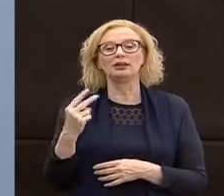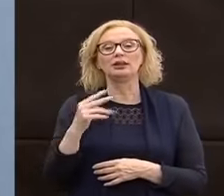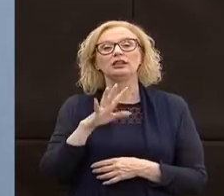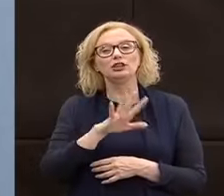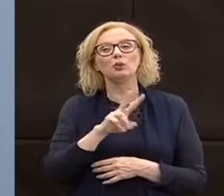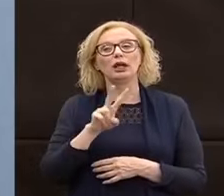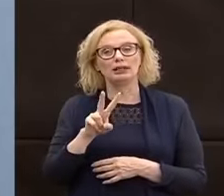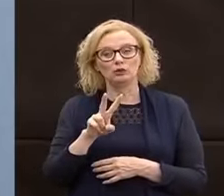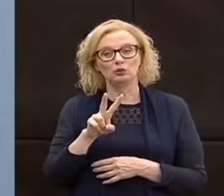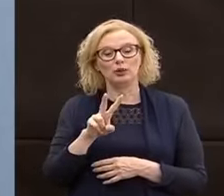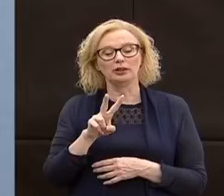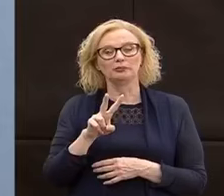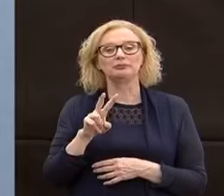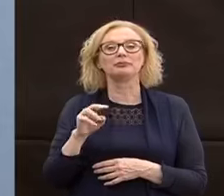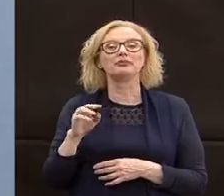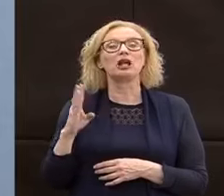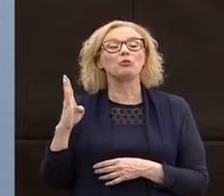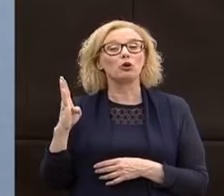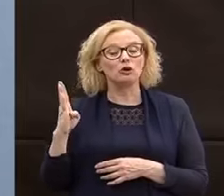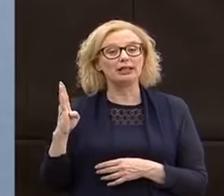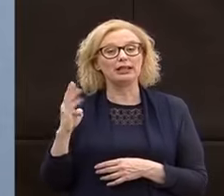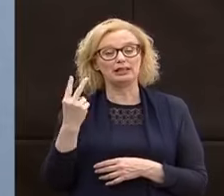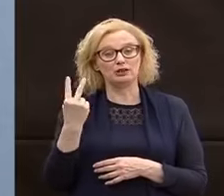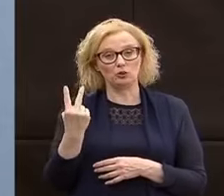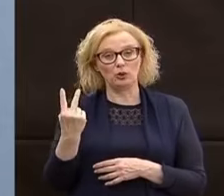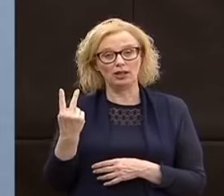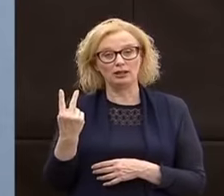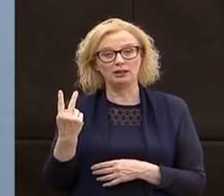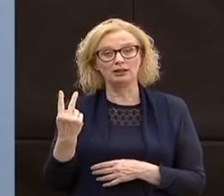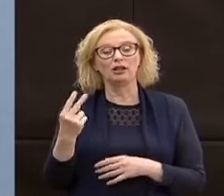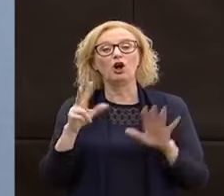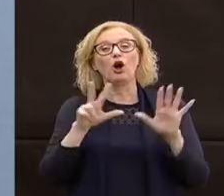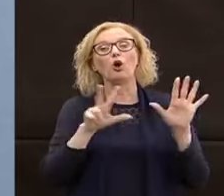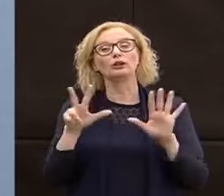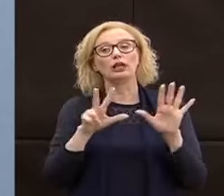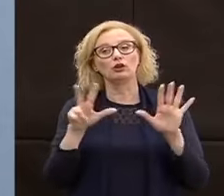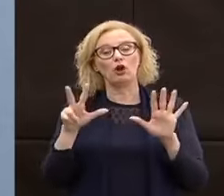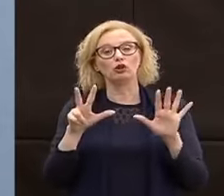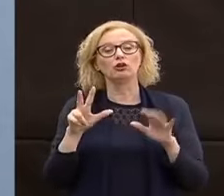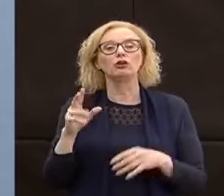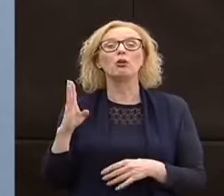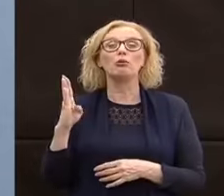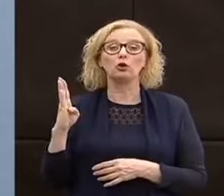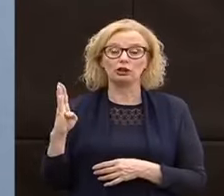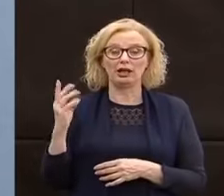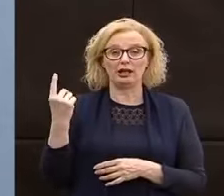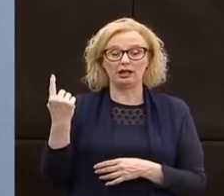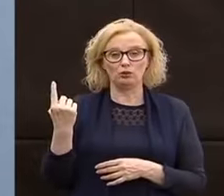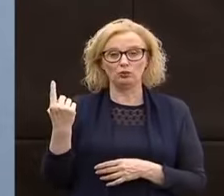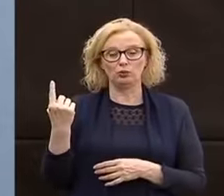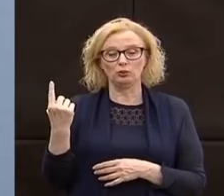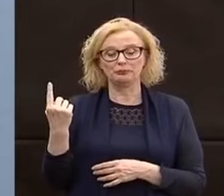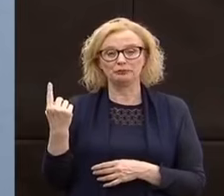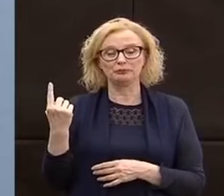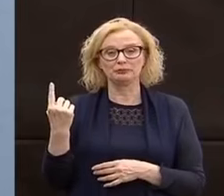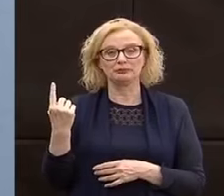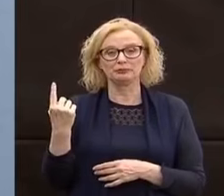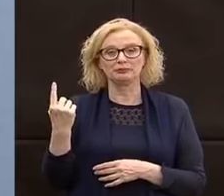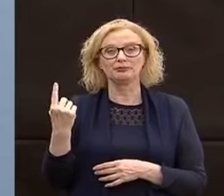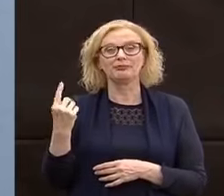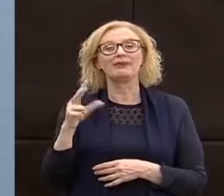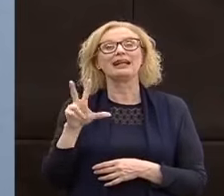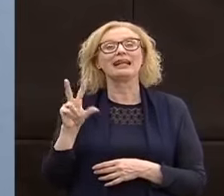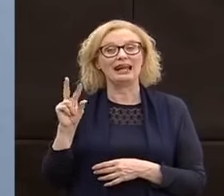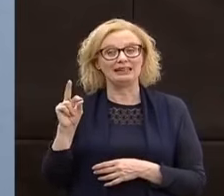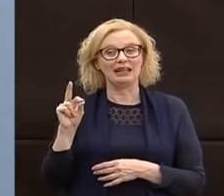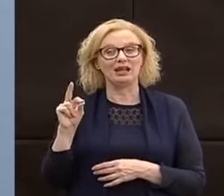52 è il dato, a Borgo Chiese due casi che porta a 88, a Borgo da Naunia uno che porta a